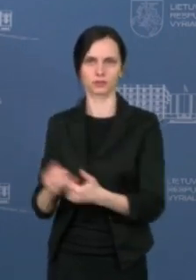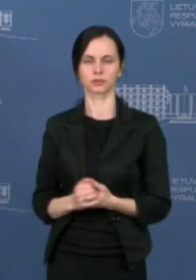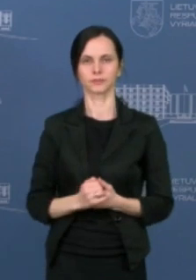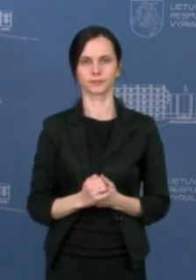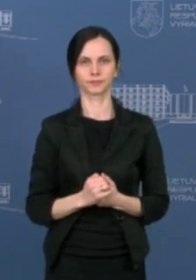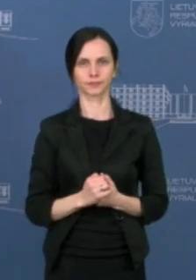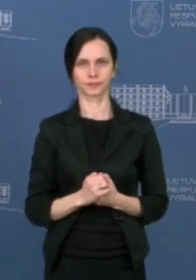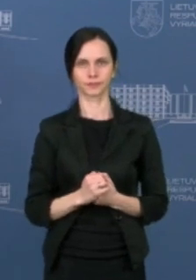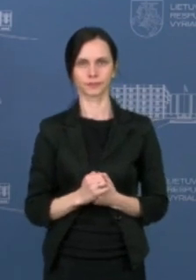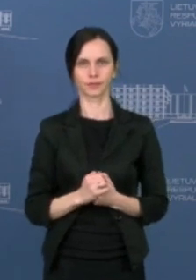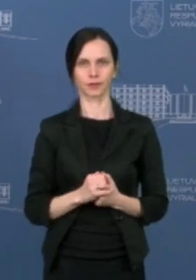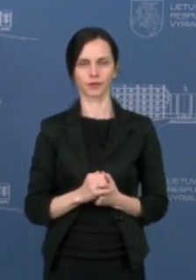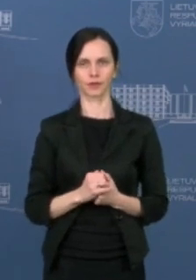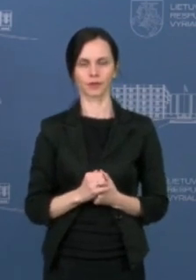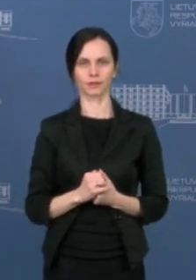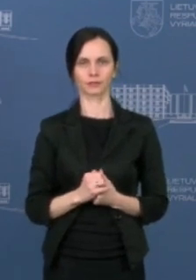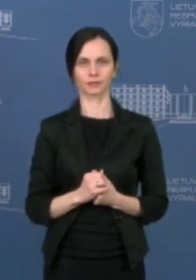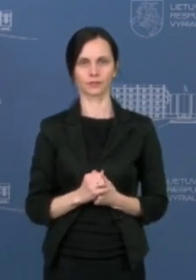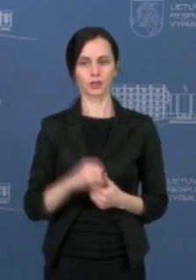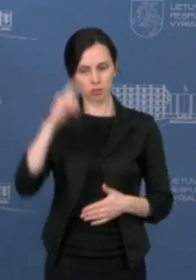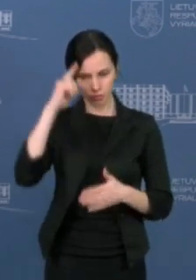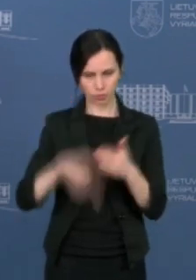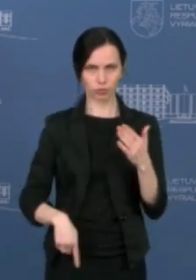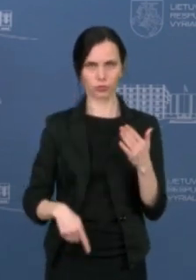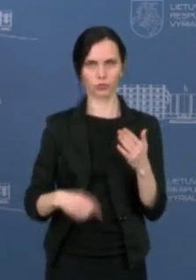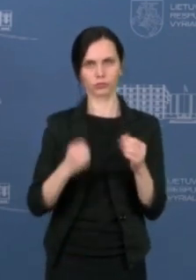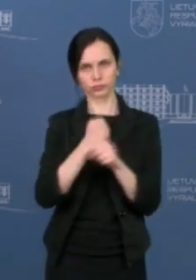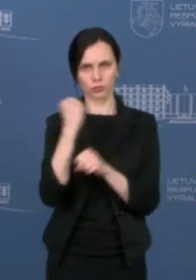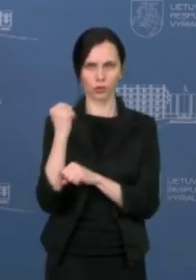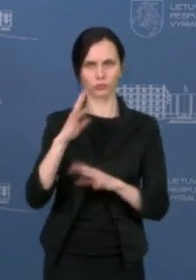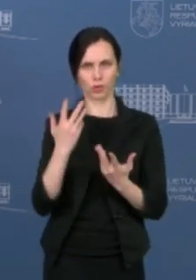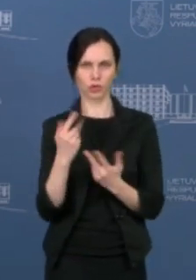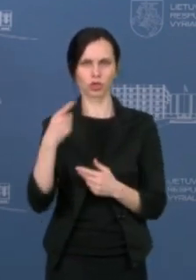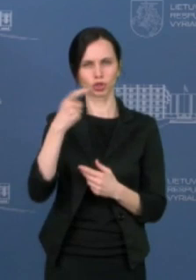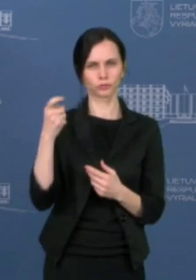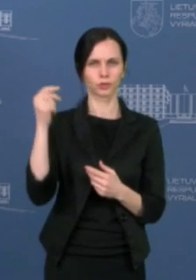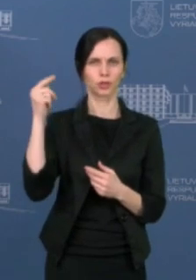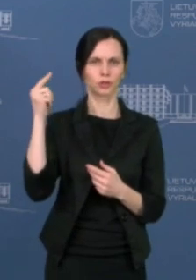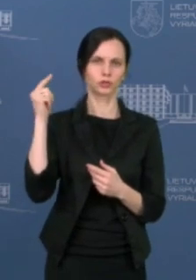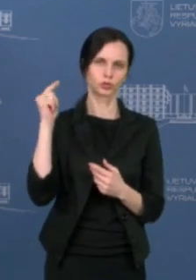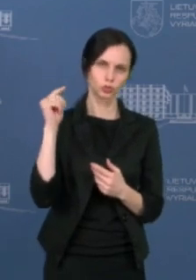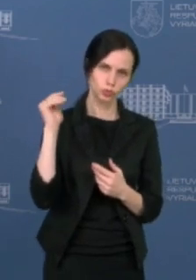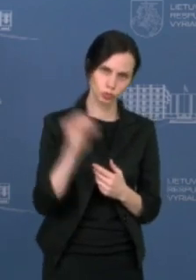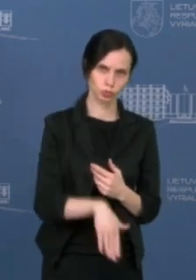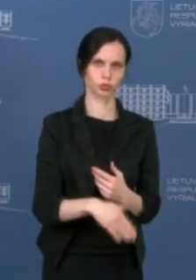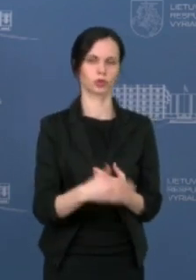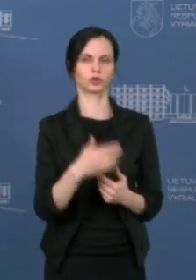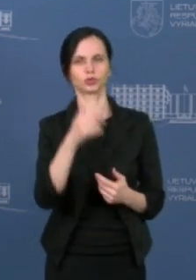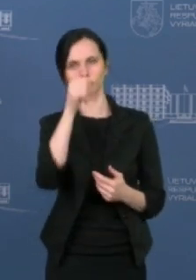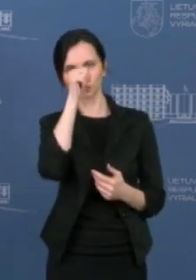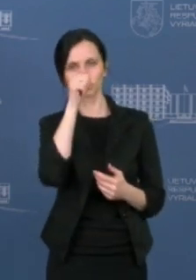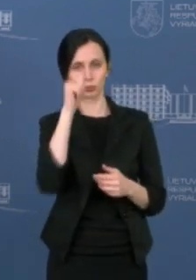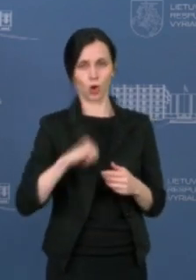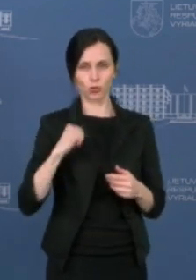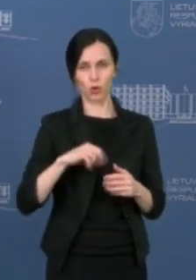priemonė tikimės, jog padės ištestuoti bent šimtą tūkstančių žmonių tris mėnesius. Yra